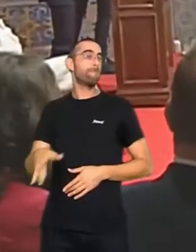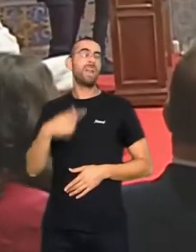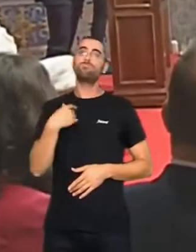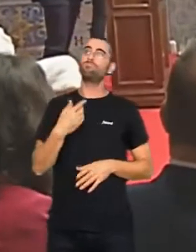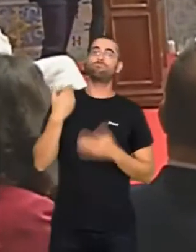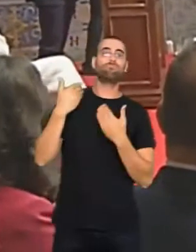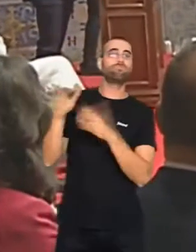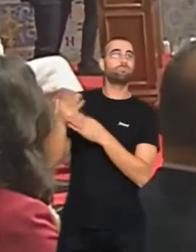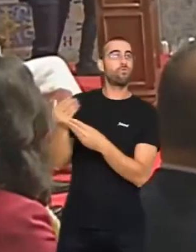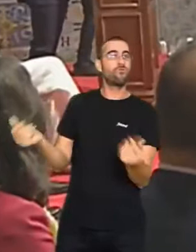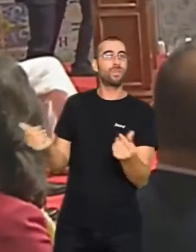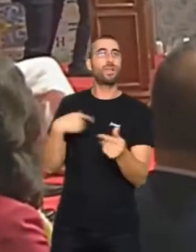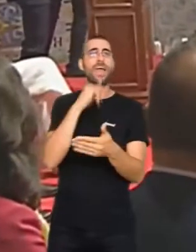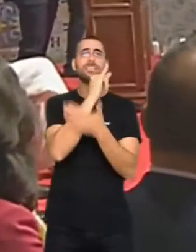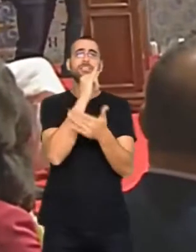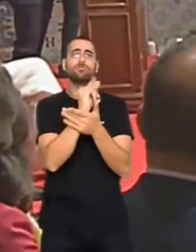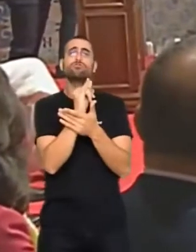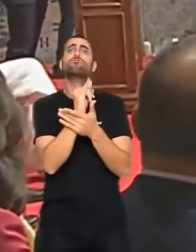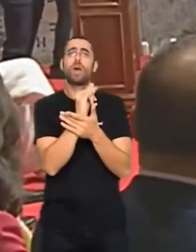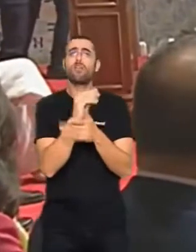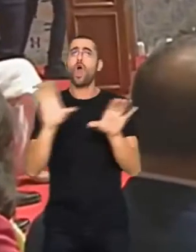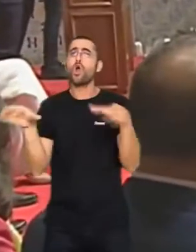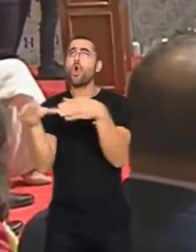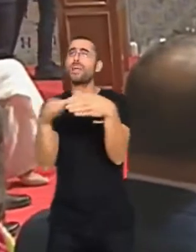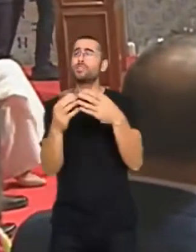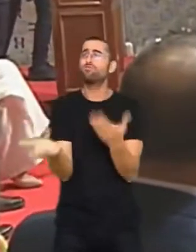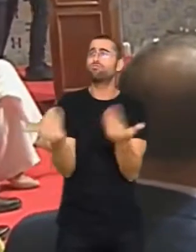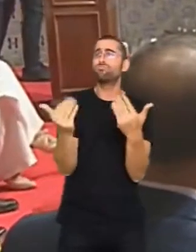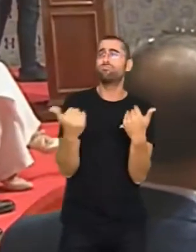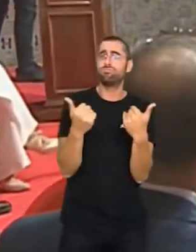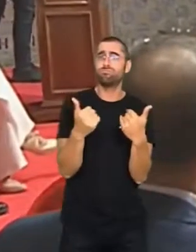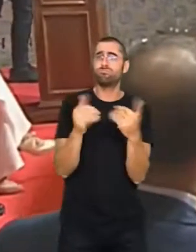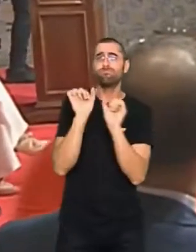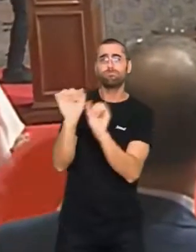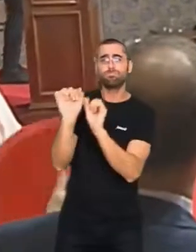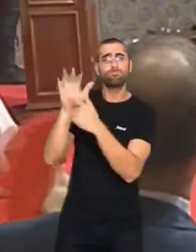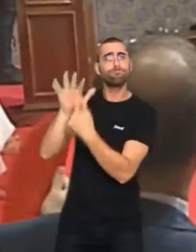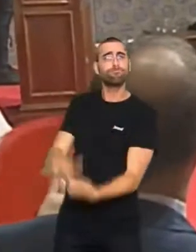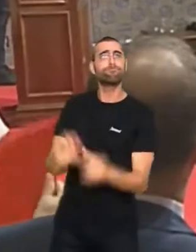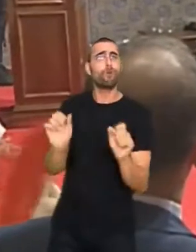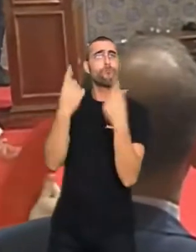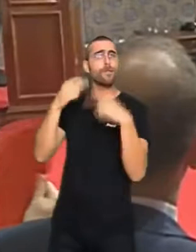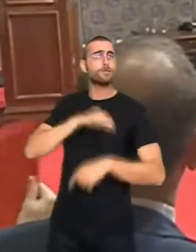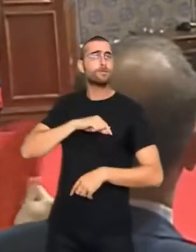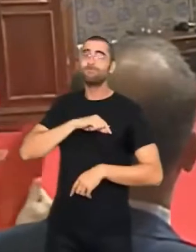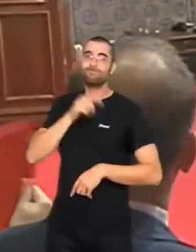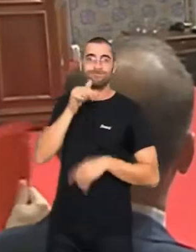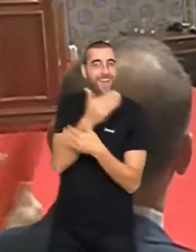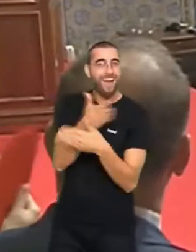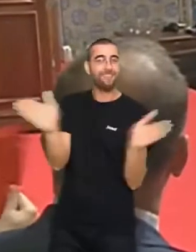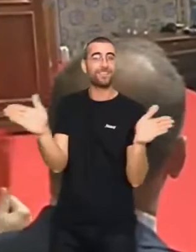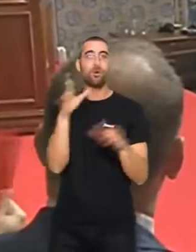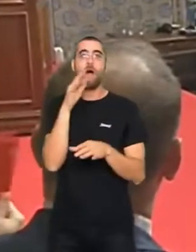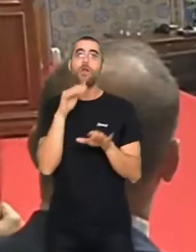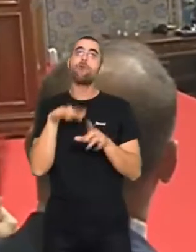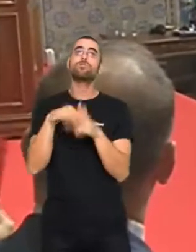reconciliat amb les seues institucions a nombrosos col·lectius i sectors que sentien la discriminació oficial. Hem propiciat un marc d